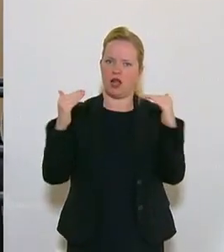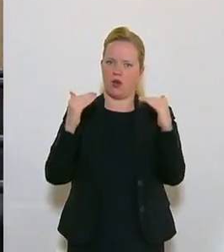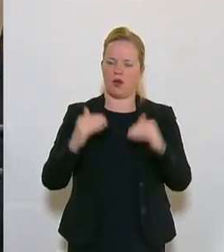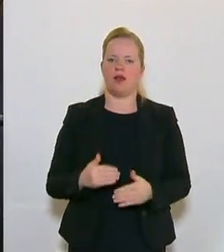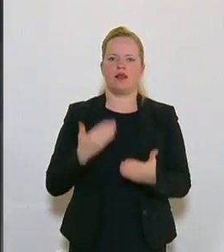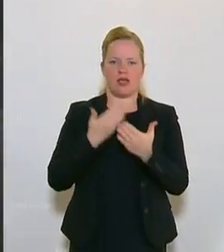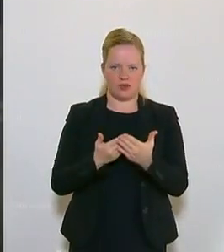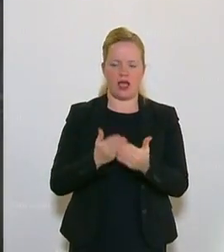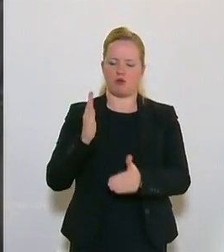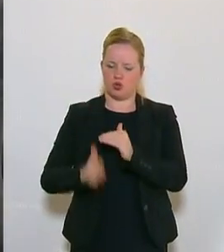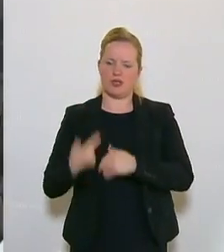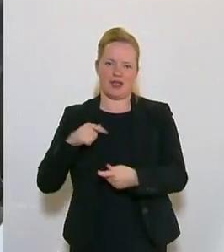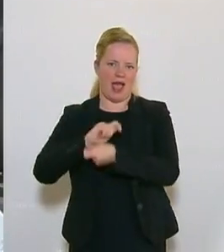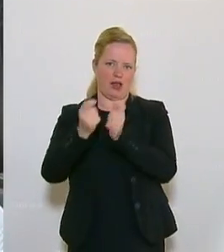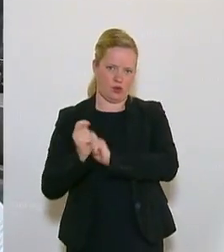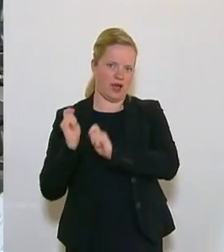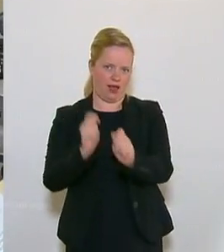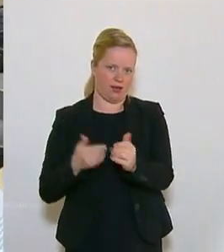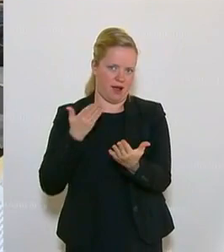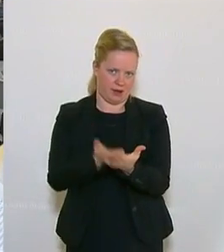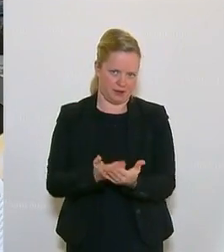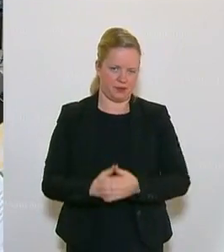einen Abänderungsantrag dazu einbringen.